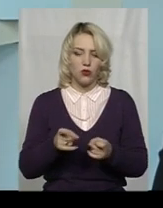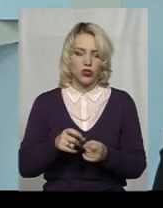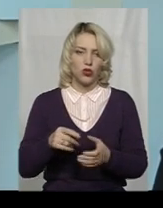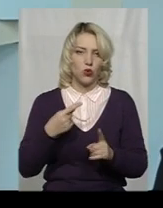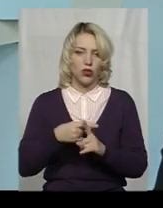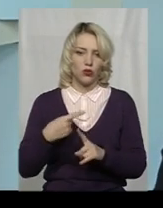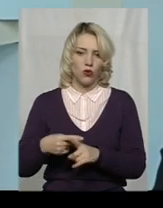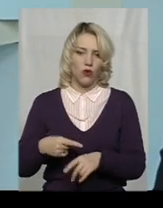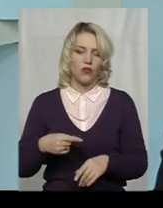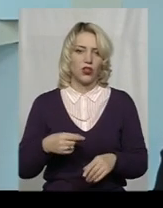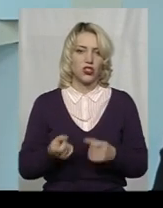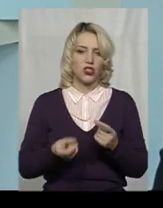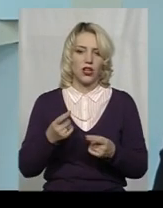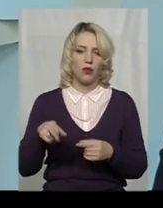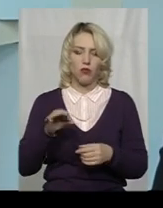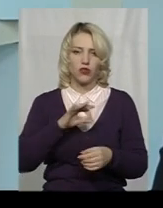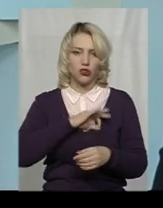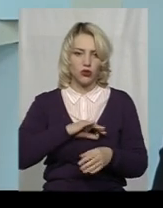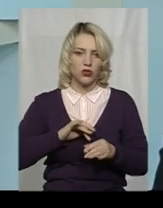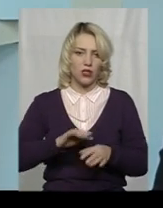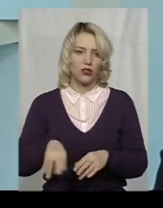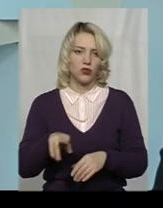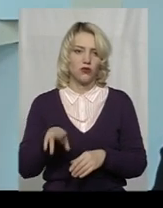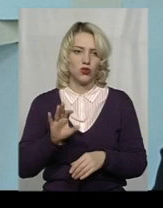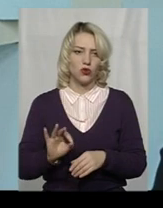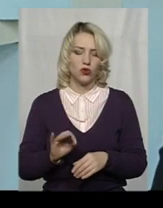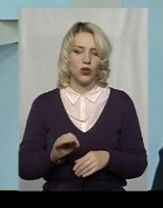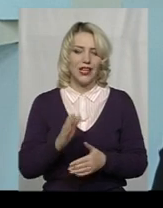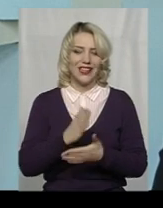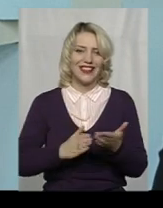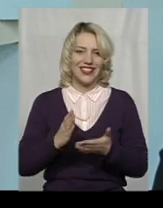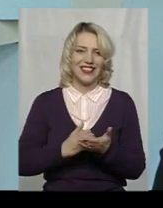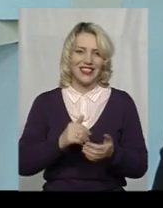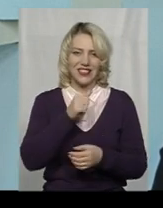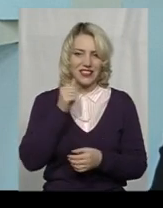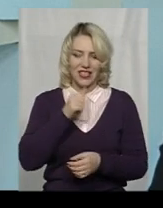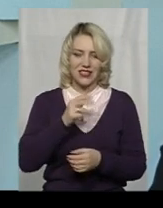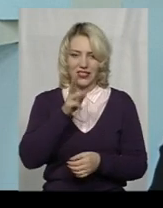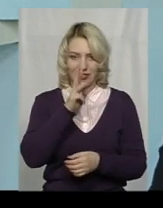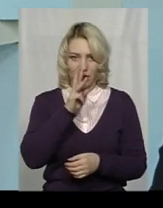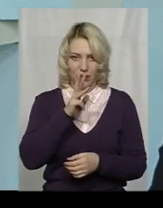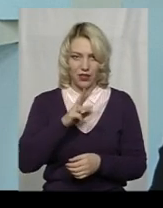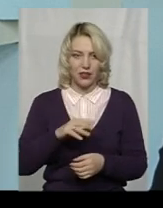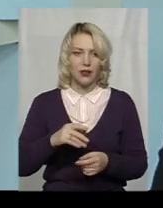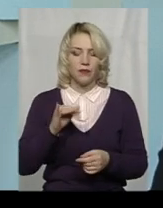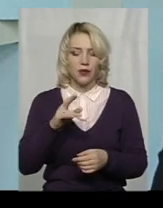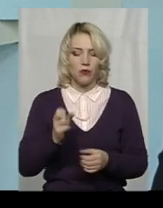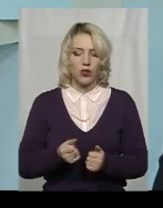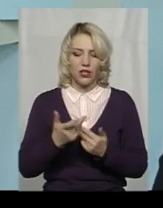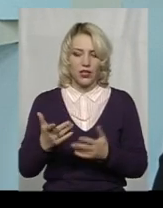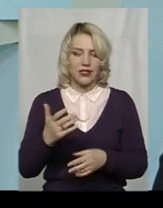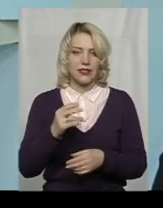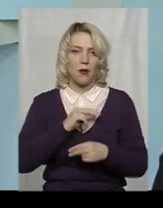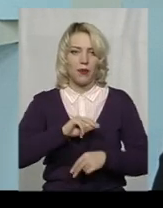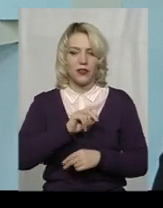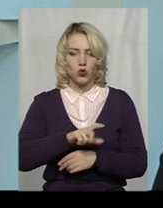джерел, по вжиттю заходів щодо детінізації, заробітної плати, кількість працюючих